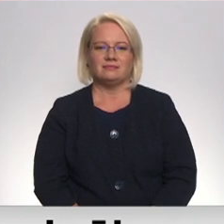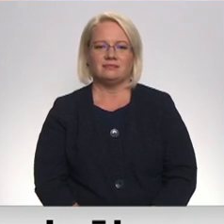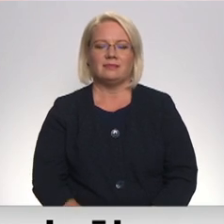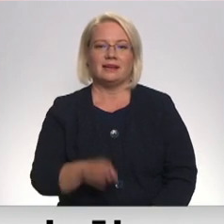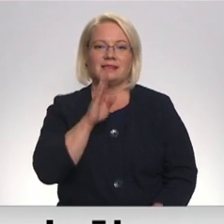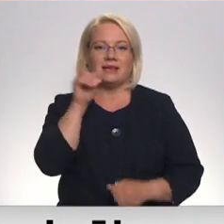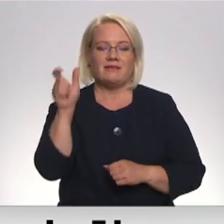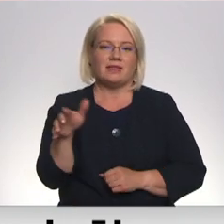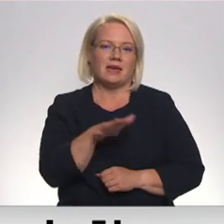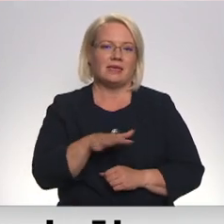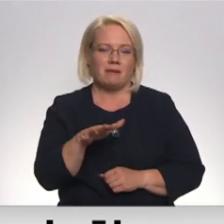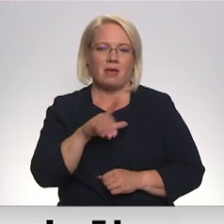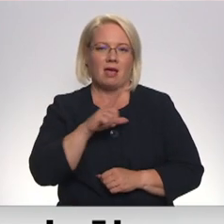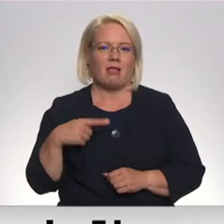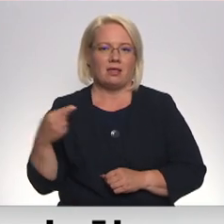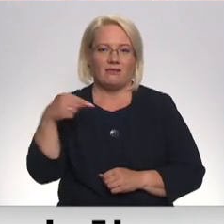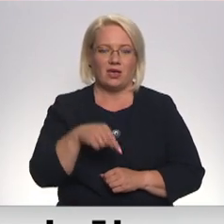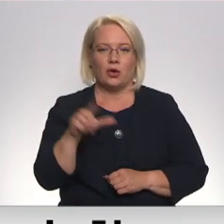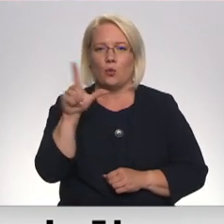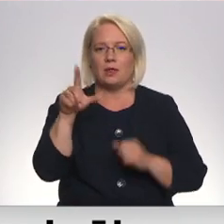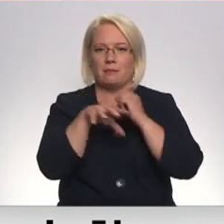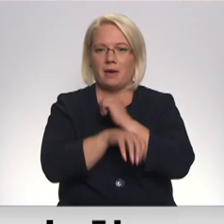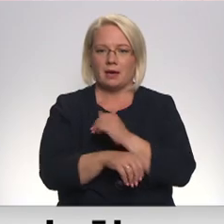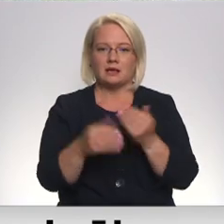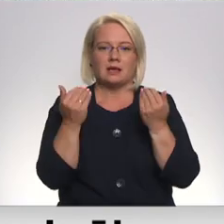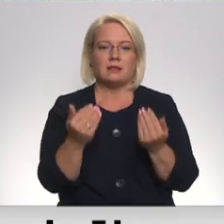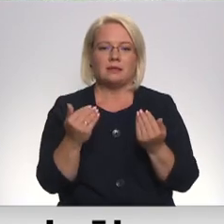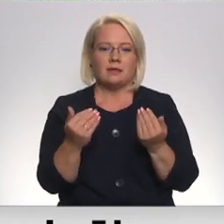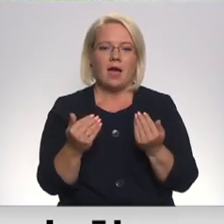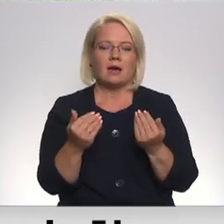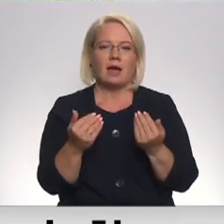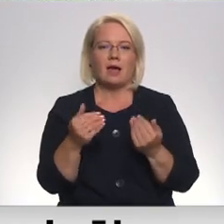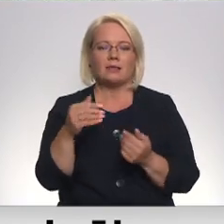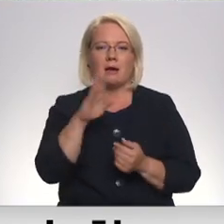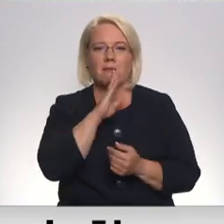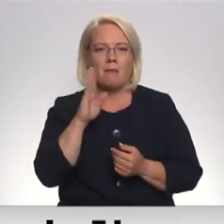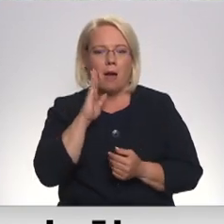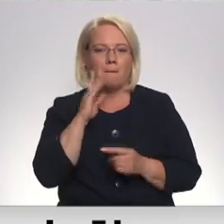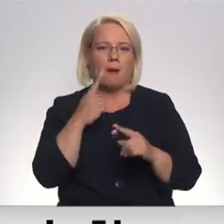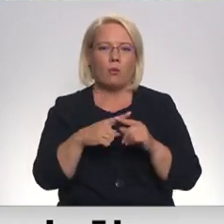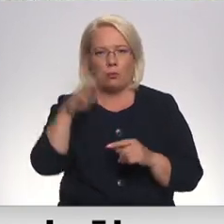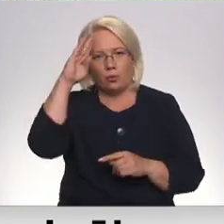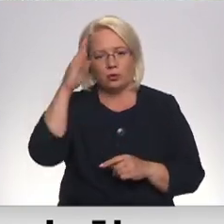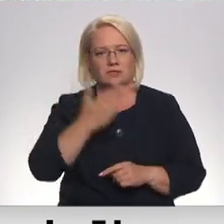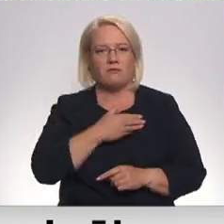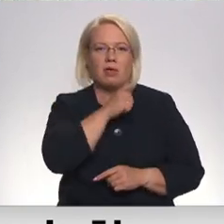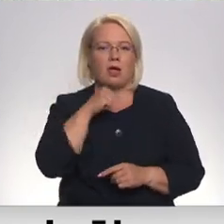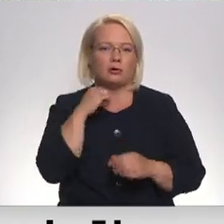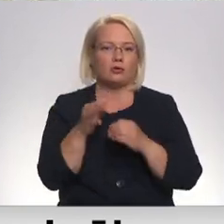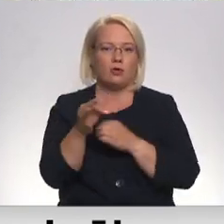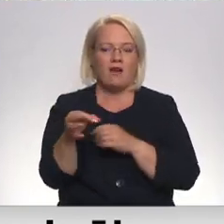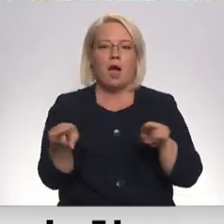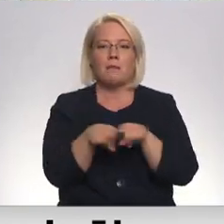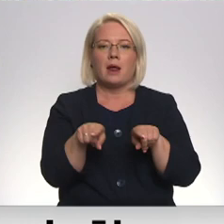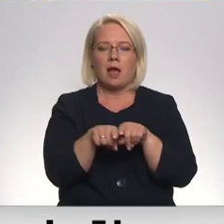Katrīna ar ģimeni atbeig uz Latviju jūliju beigās. Tagad viņa ar dalu Maksimu un māma dzīvo talsu novadā. Ar brāļiem līdz šim